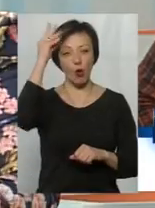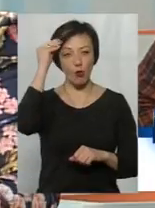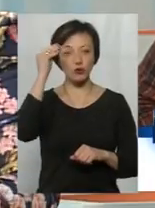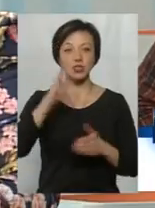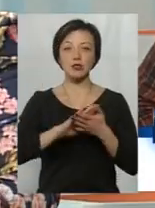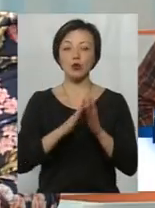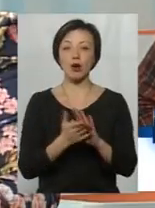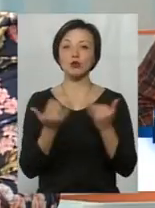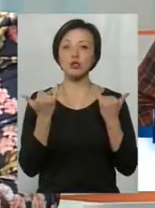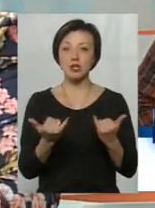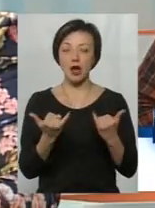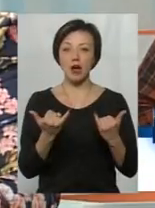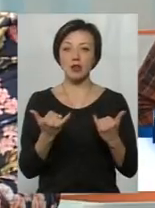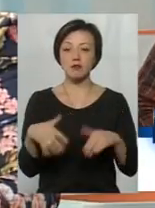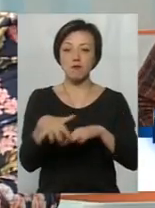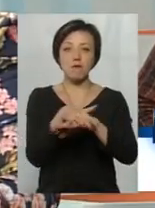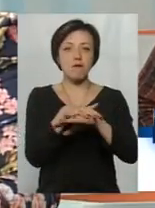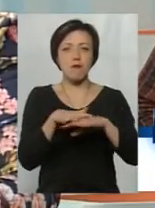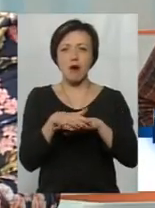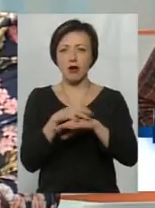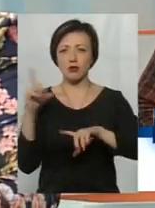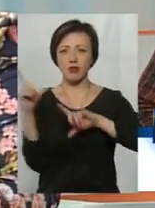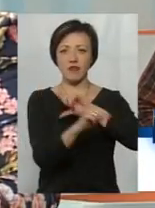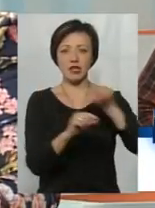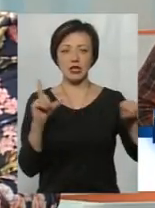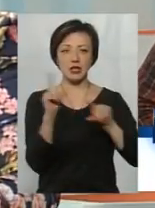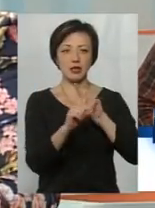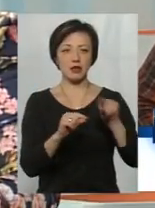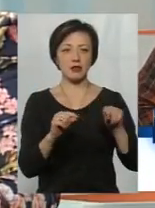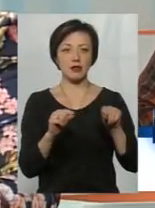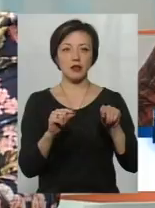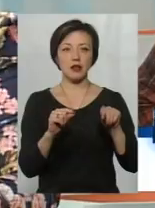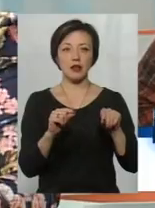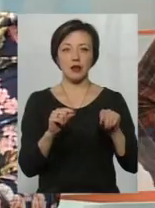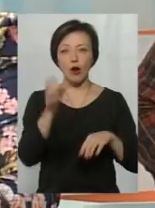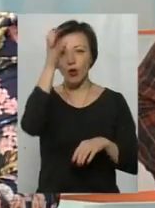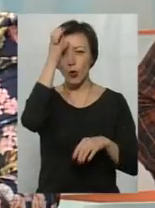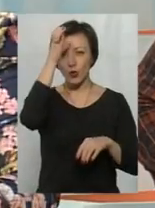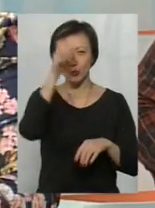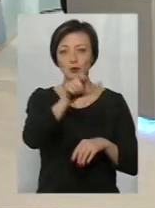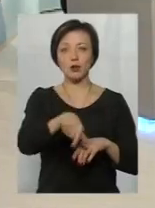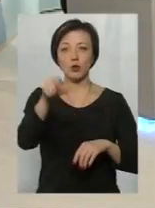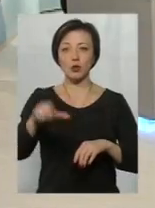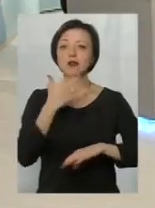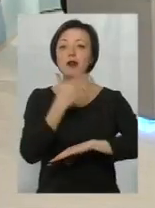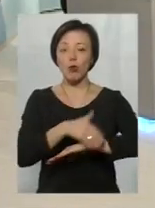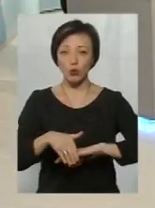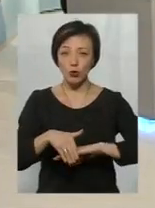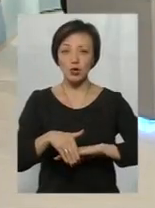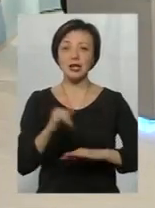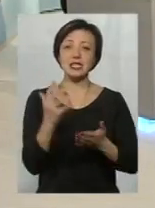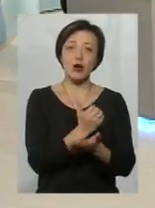тенденцію, що зараз йде масовий відтік, називаємо це, мозгів українських за кордон, і